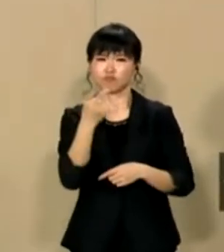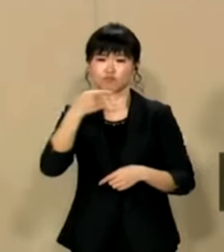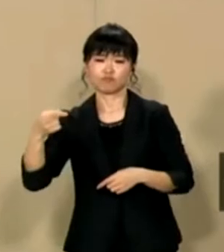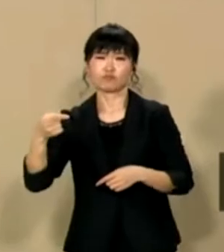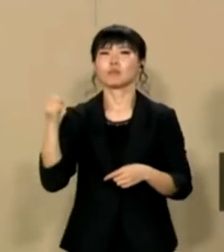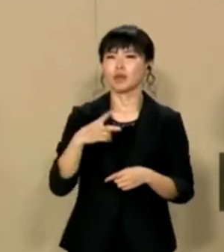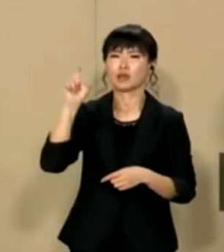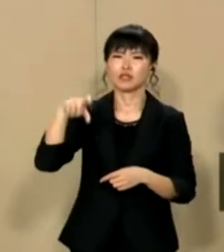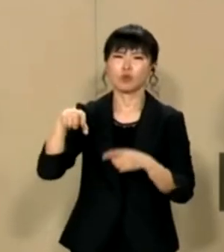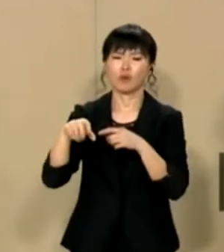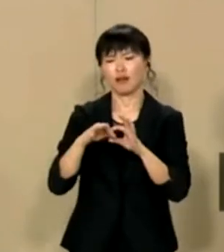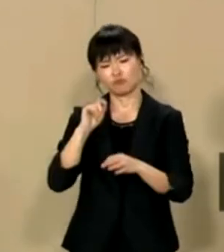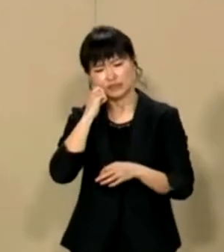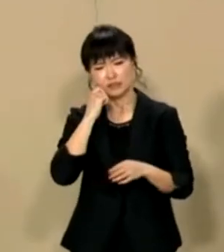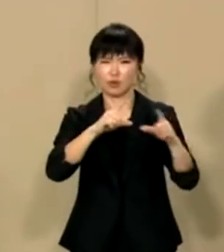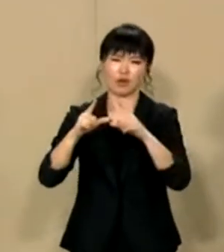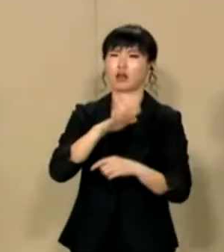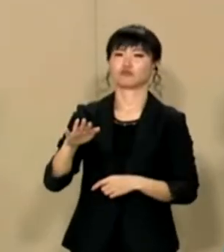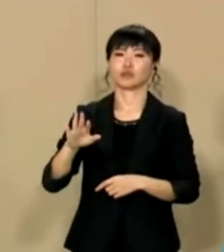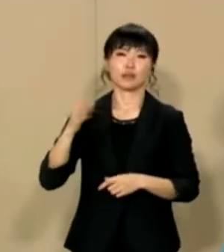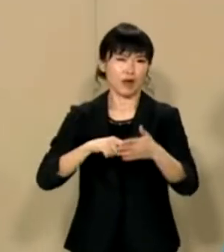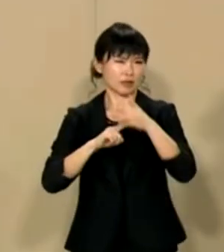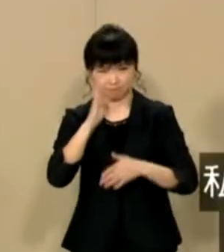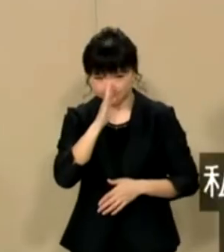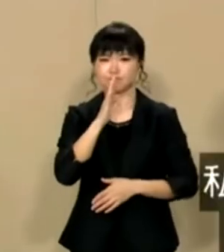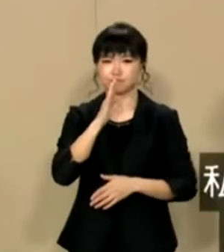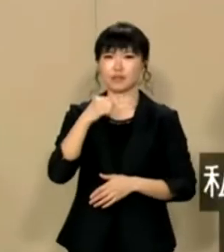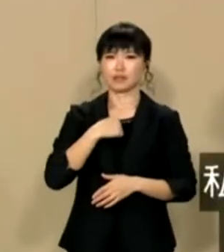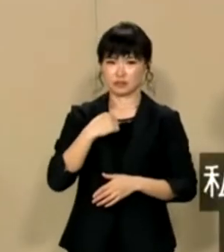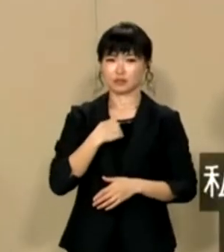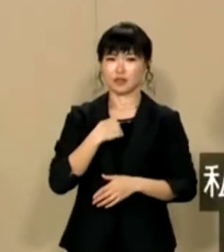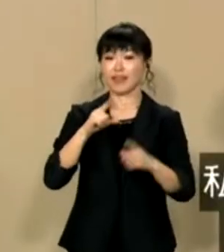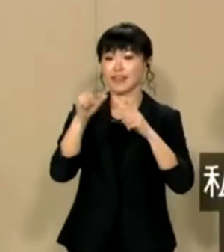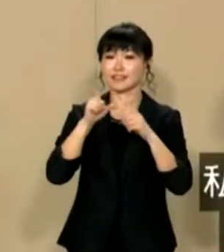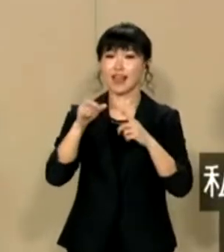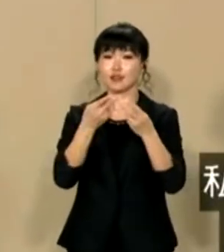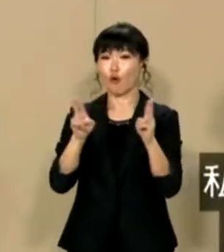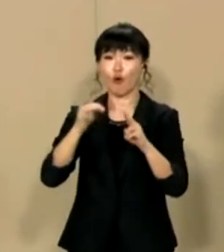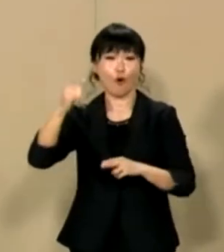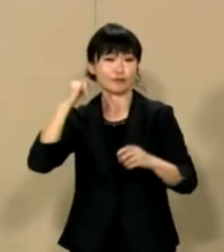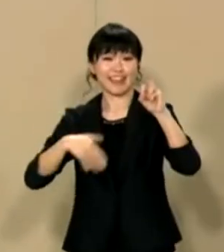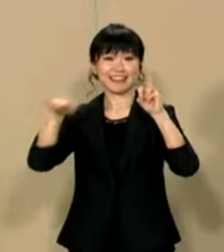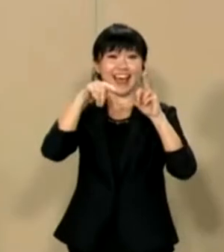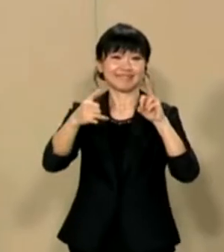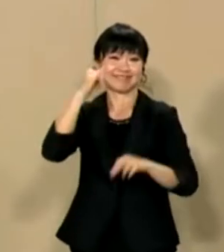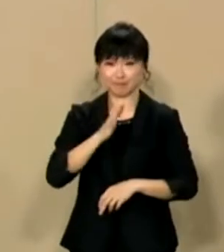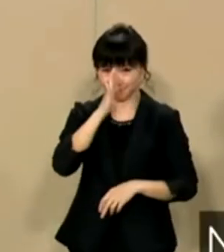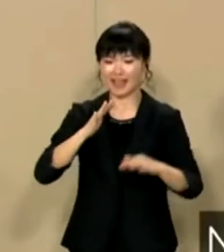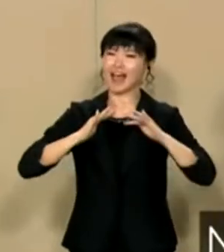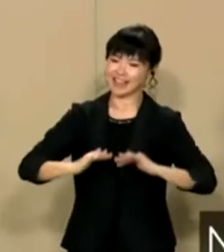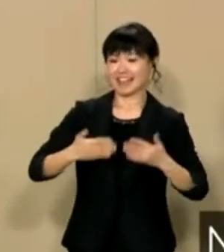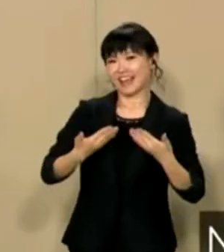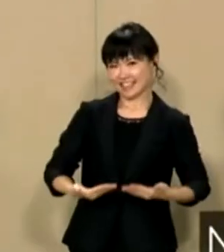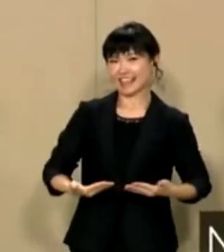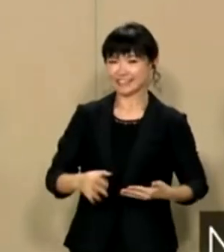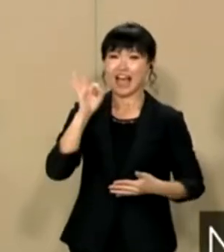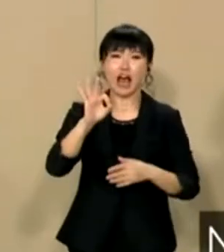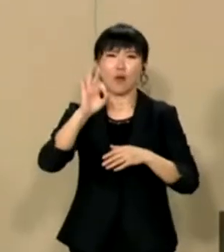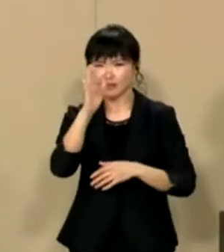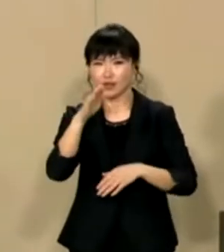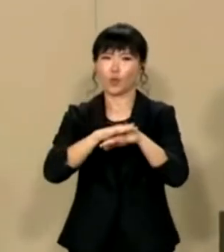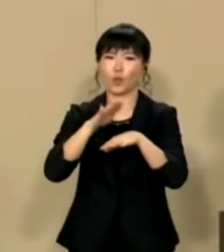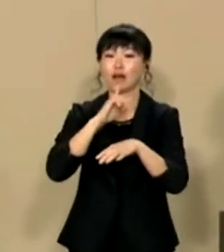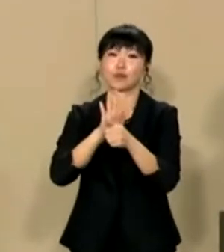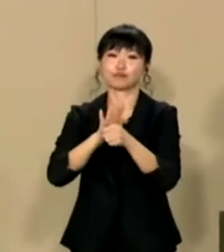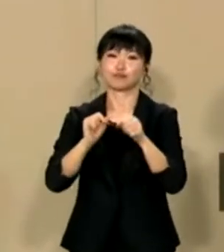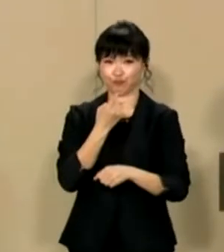クストカードで支払っているからダメだこういう返事をされる方がいらっいますが諦めないでください私どもNHK等コールセンターにお電話をいただければ直ちに安心安全にNHK受信料を支払わない方